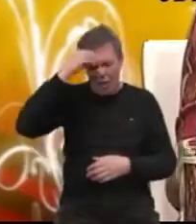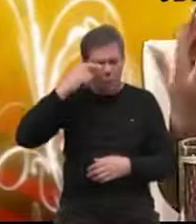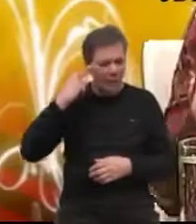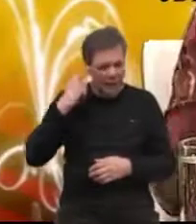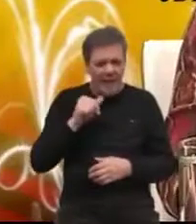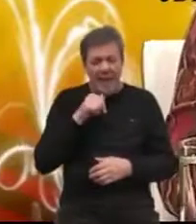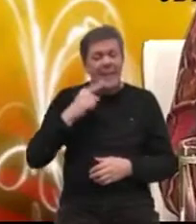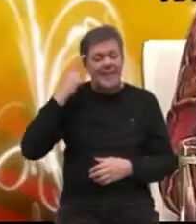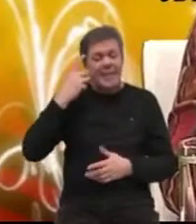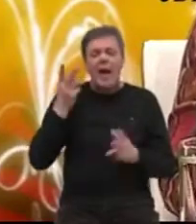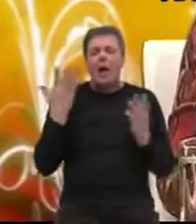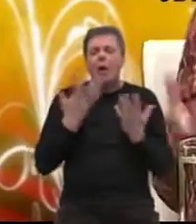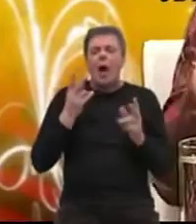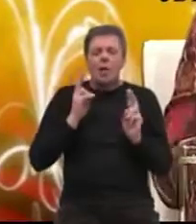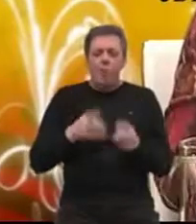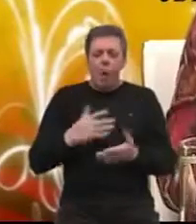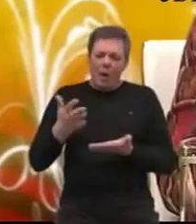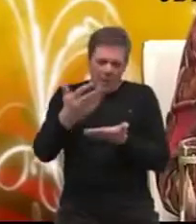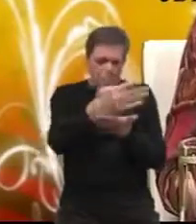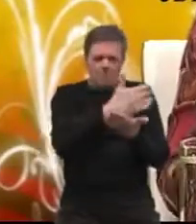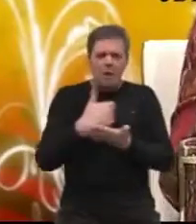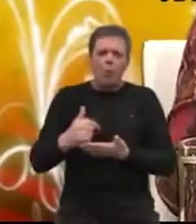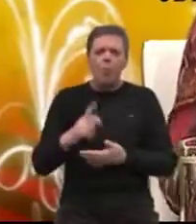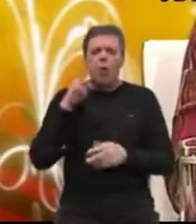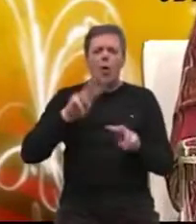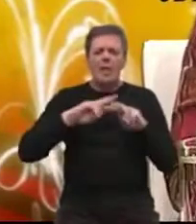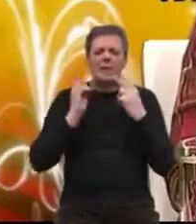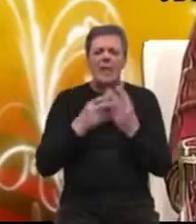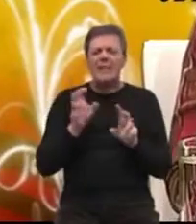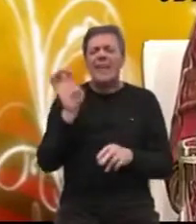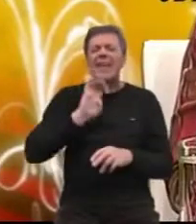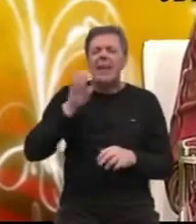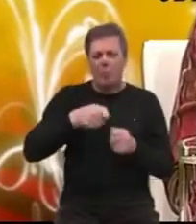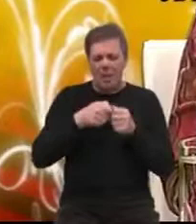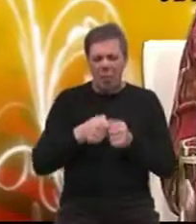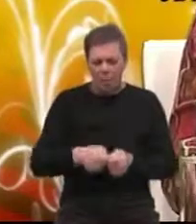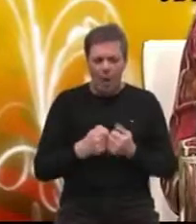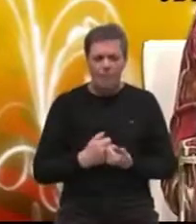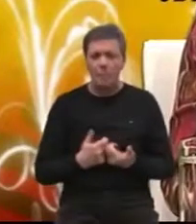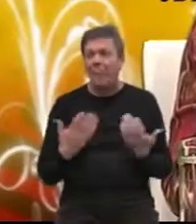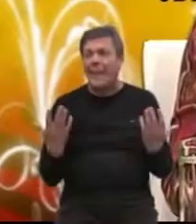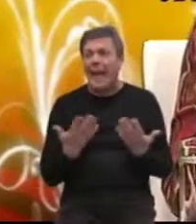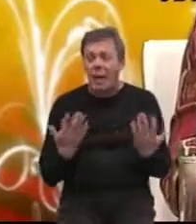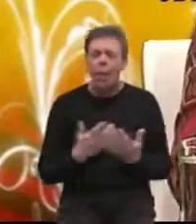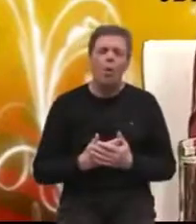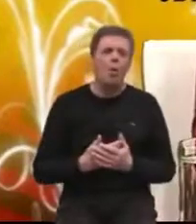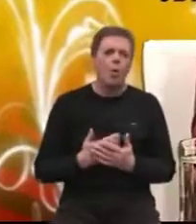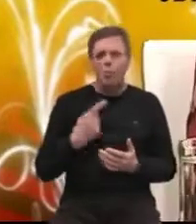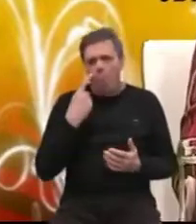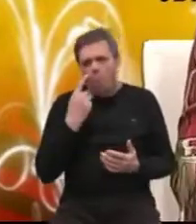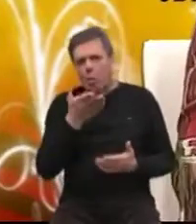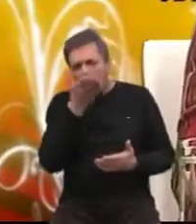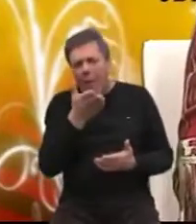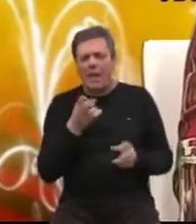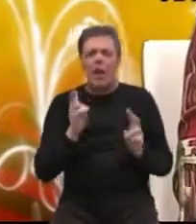znanja i znanja koje smo mogli prikupiti od svjetskih i od evropskih udruga, na koji način po uzoru na